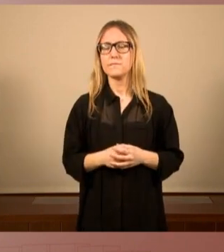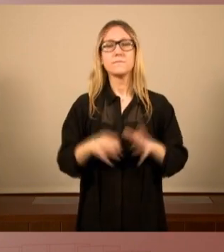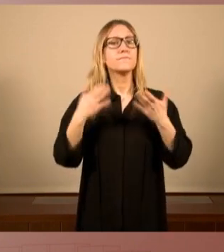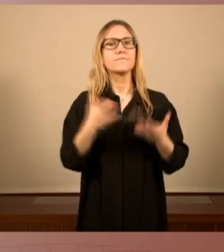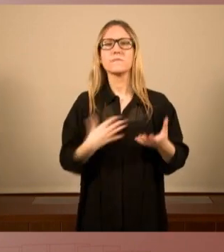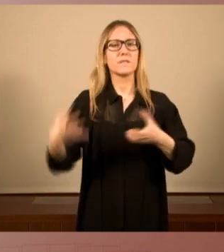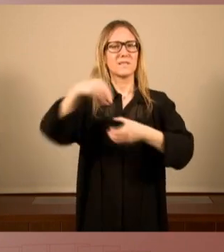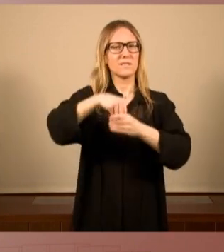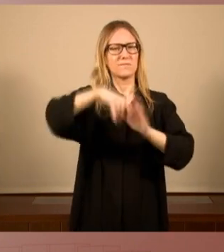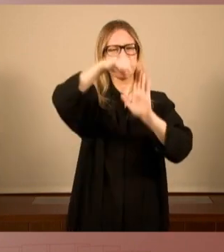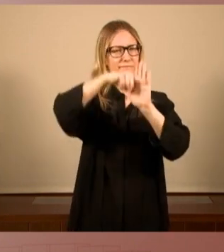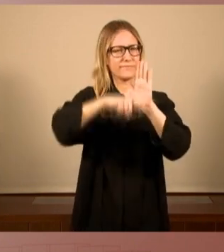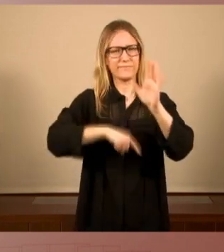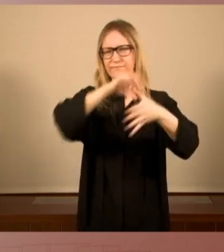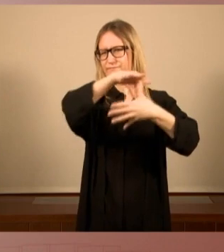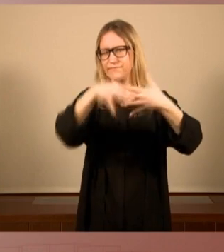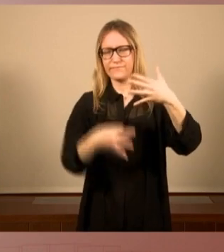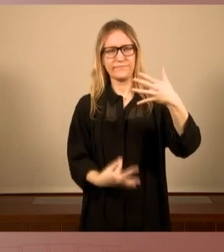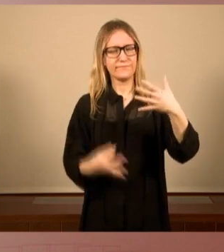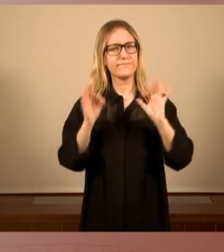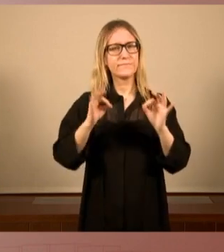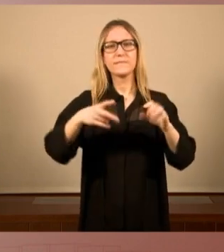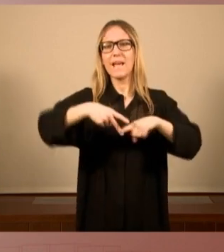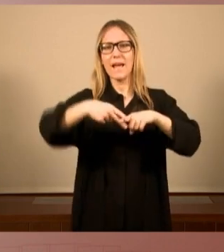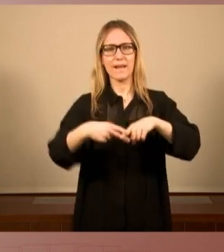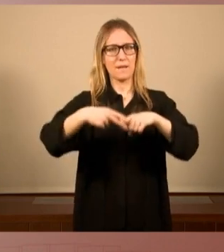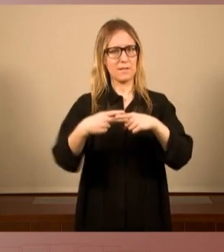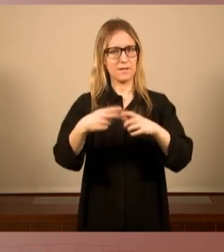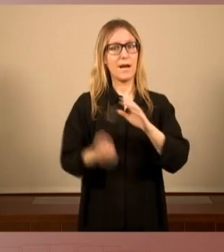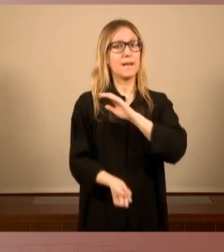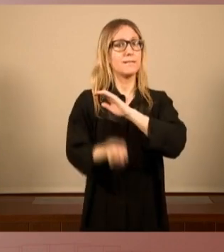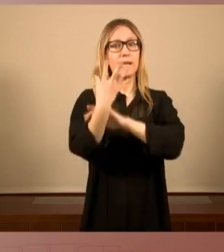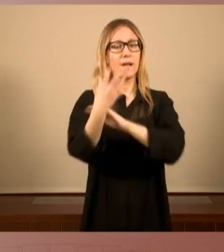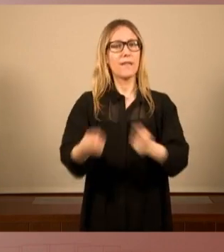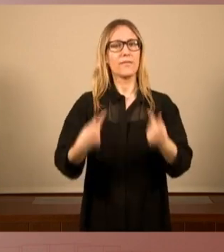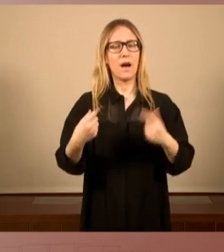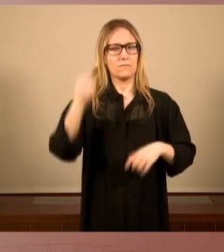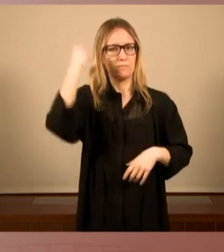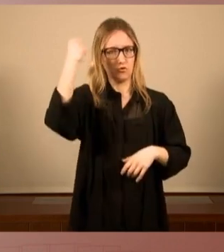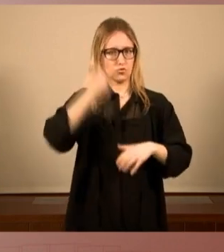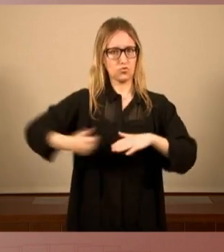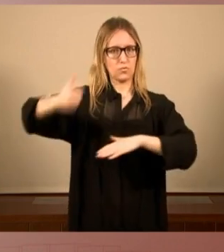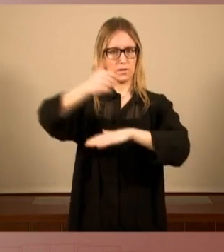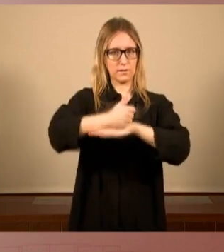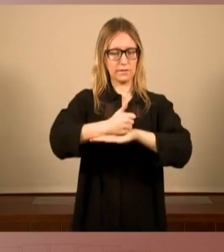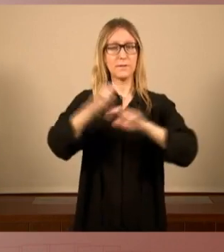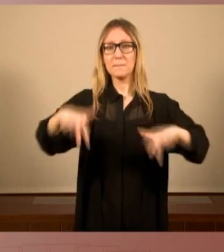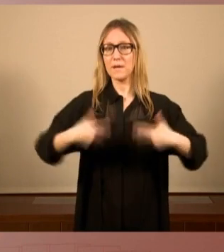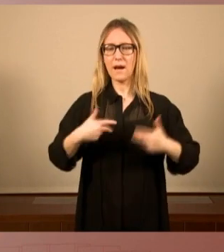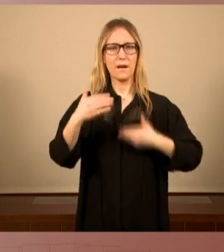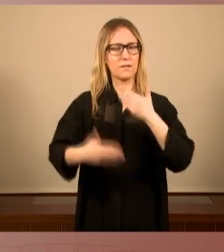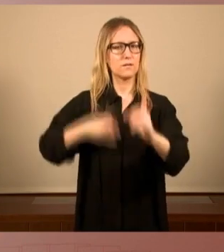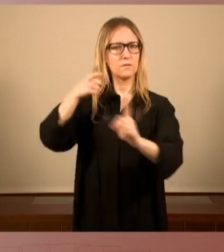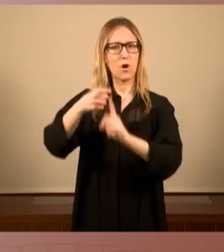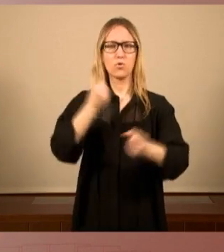Contemple moltes mesures que són eines que generen sobirania i que ens permeten avançar cap a una economia plural i